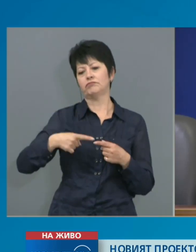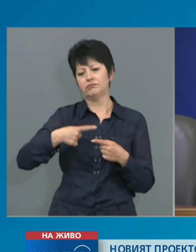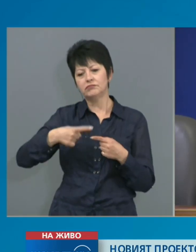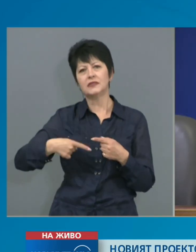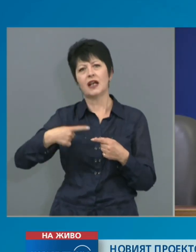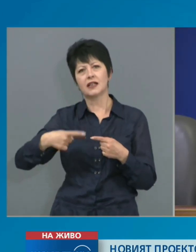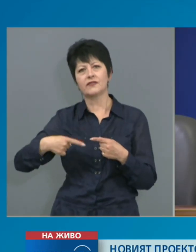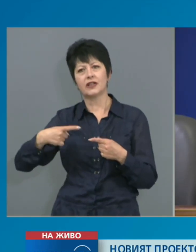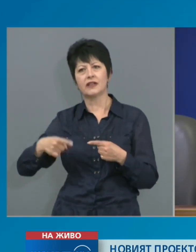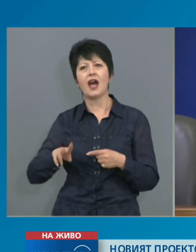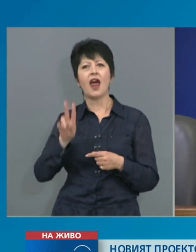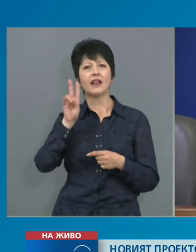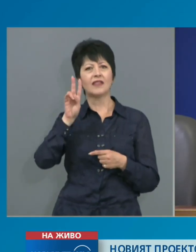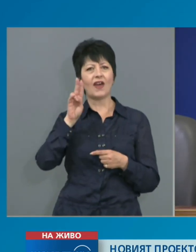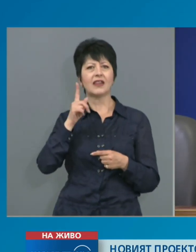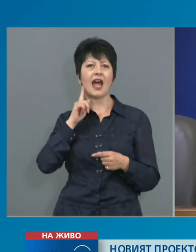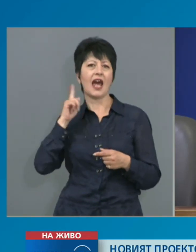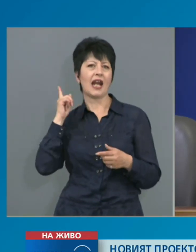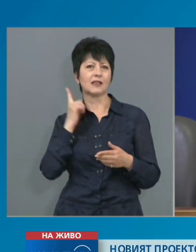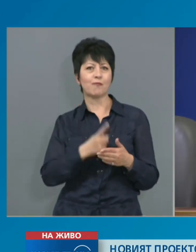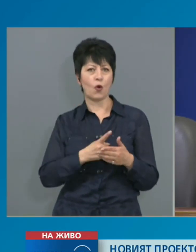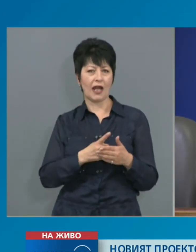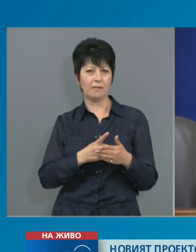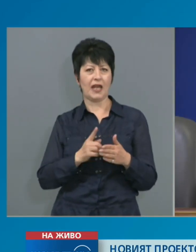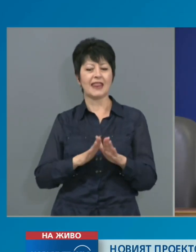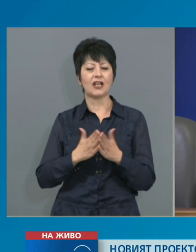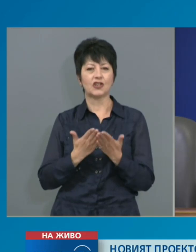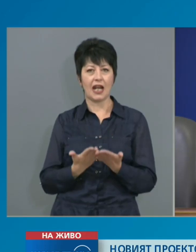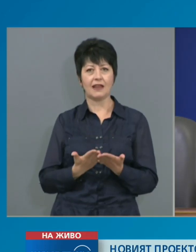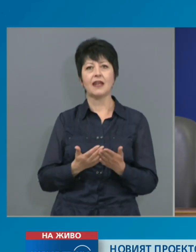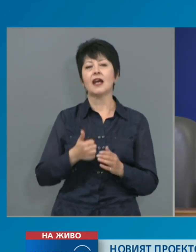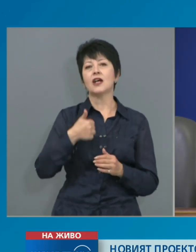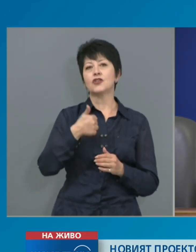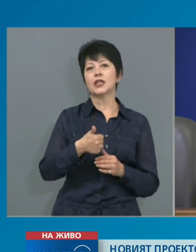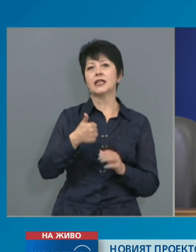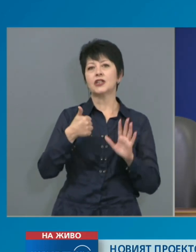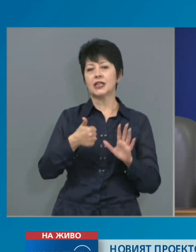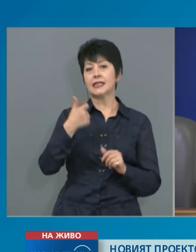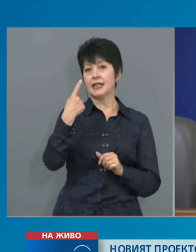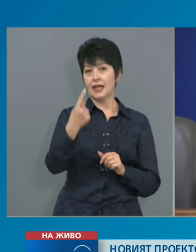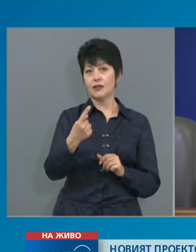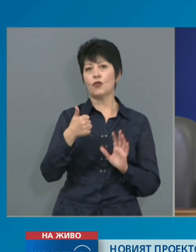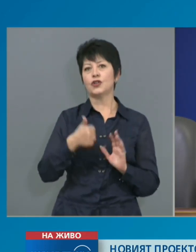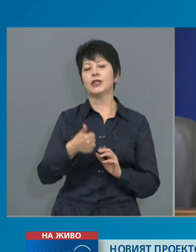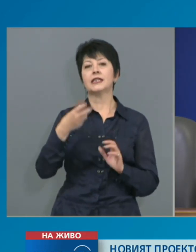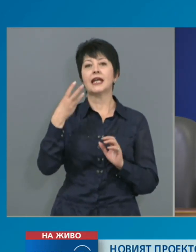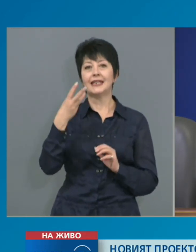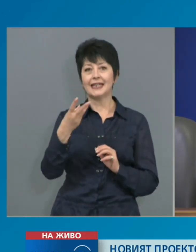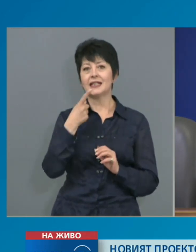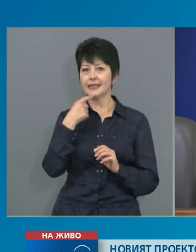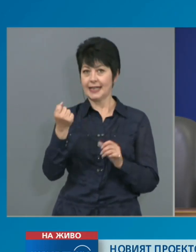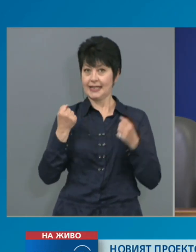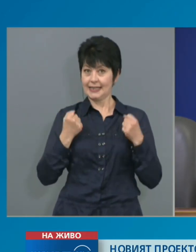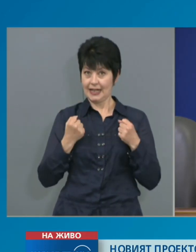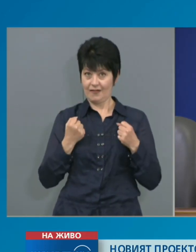двете разпоредби на член 61 и 63 от Закона за здравето, които са в